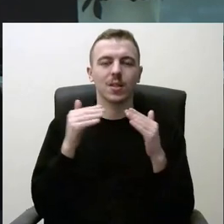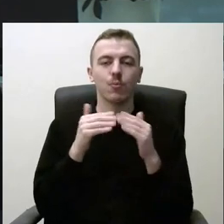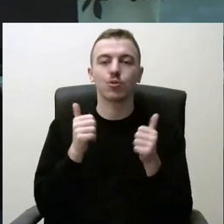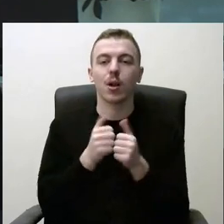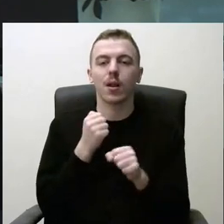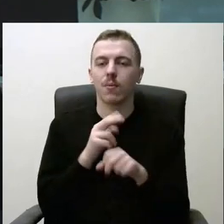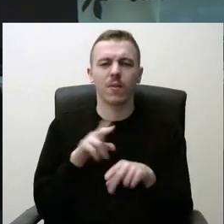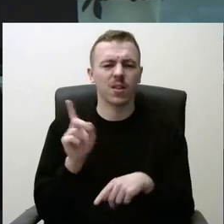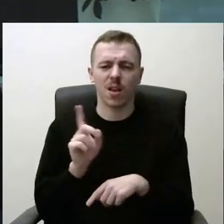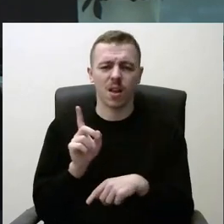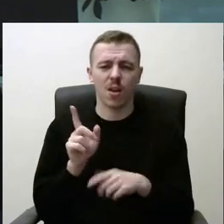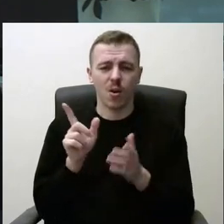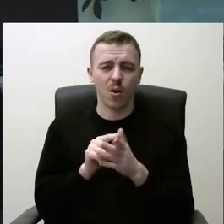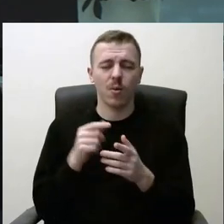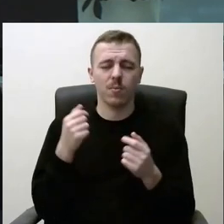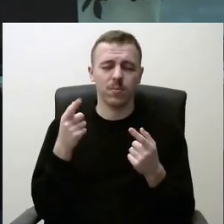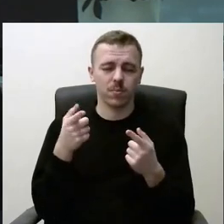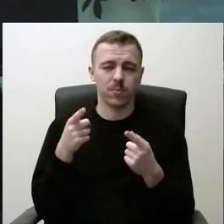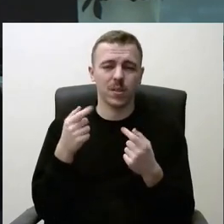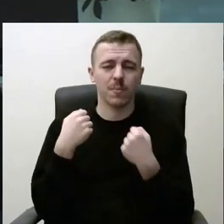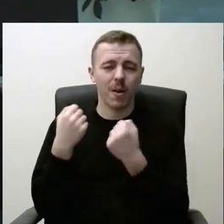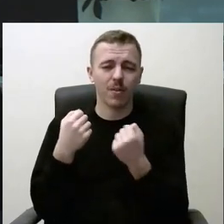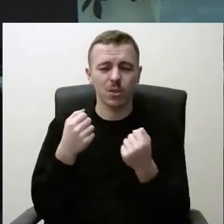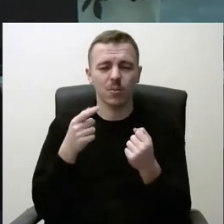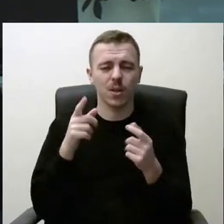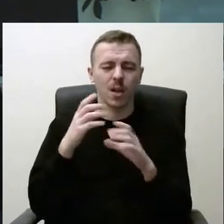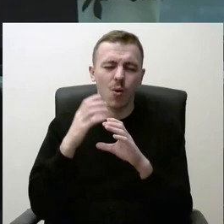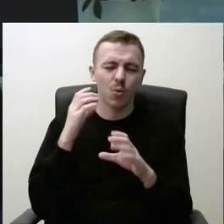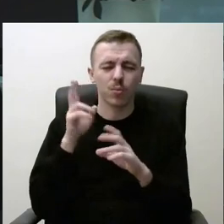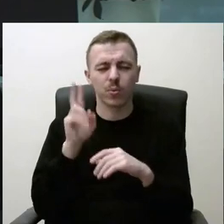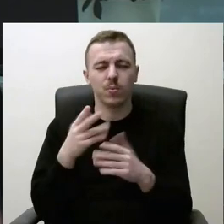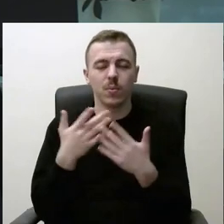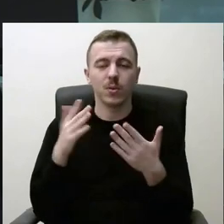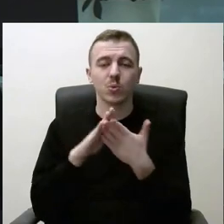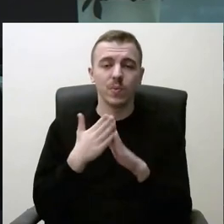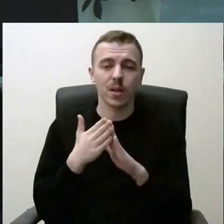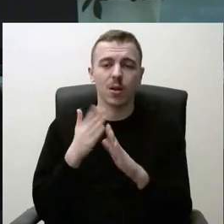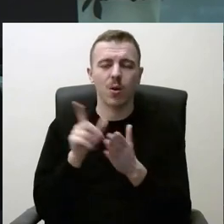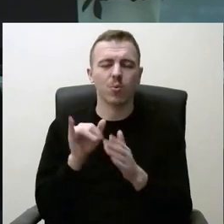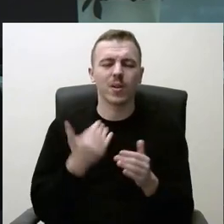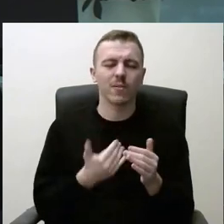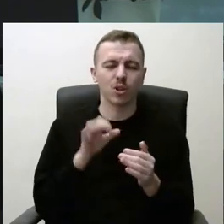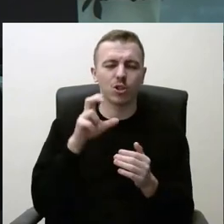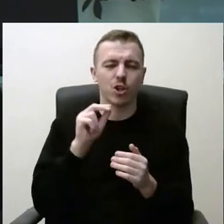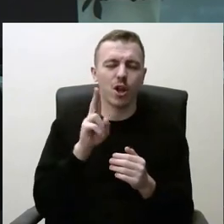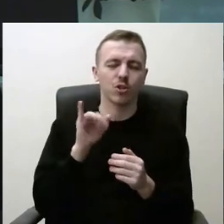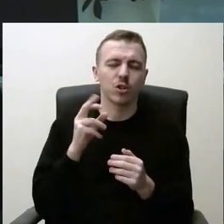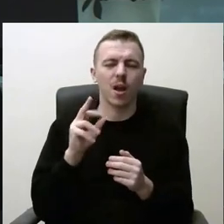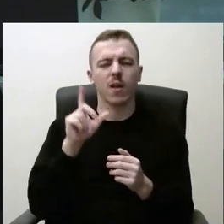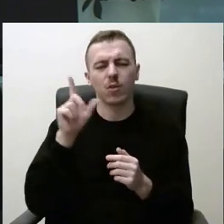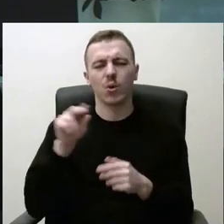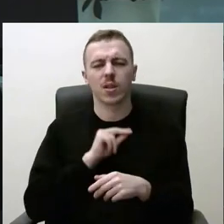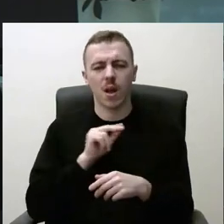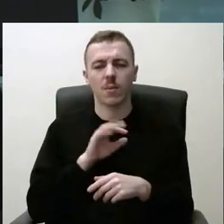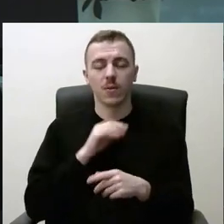išvystyti transporto priemonių maršrutus taip, kad žmogui būtų kurbe gyvenant tarčiai, būtų patogu privažiuoti į darbą ir